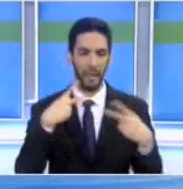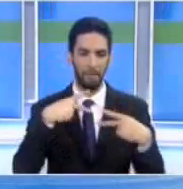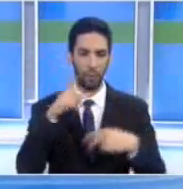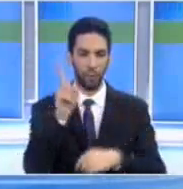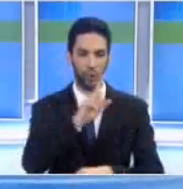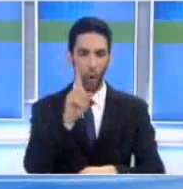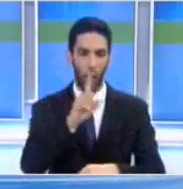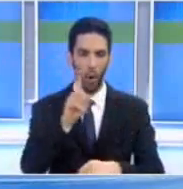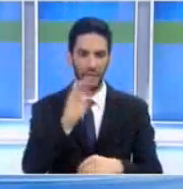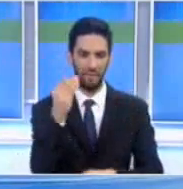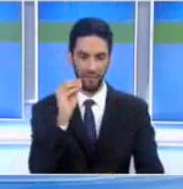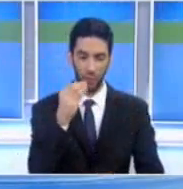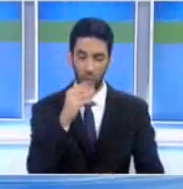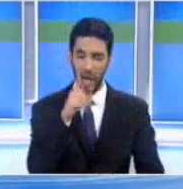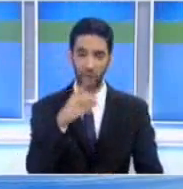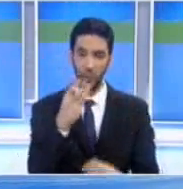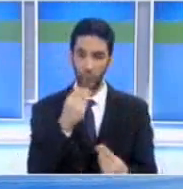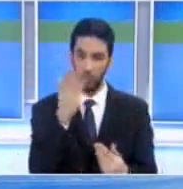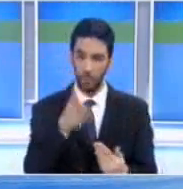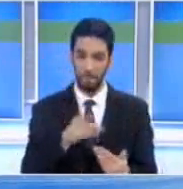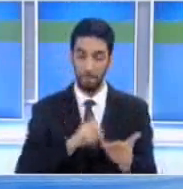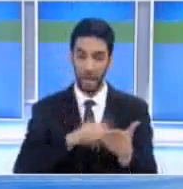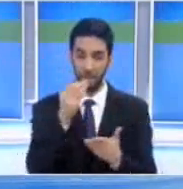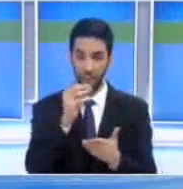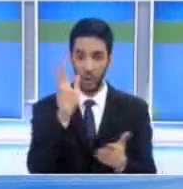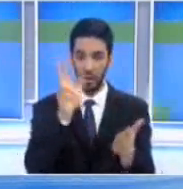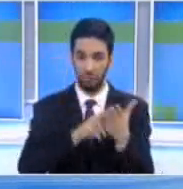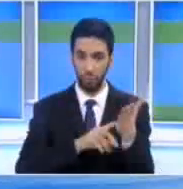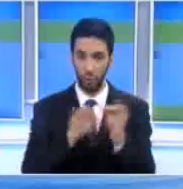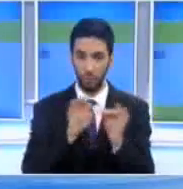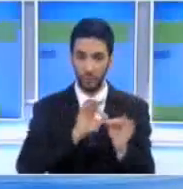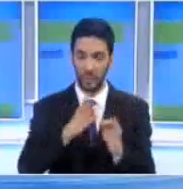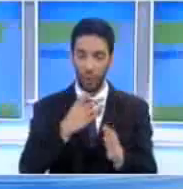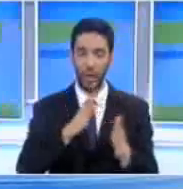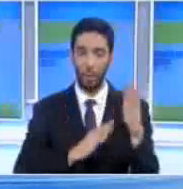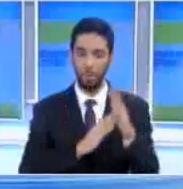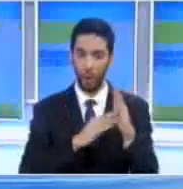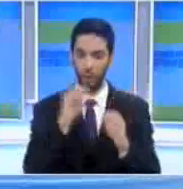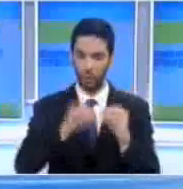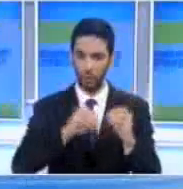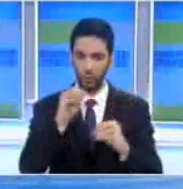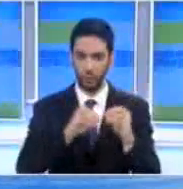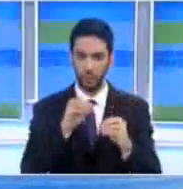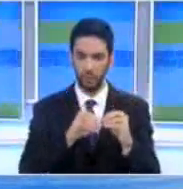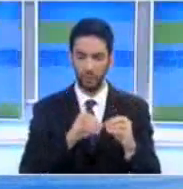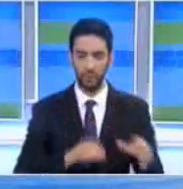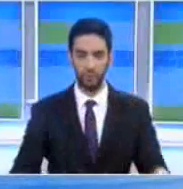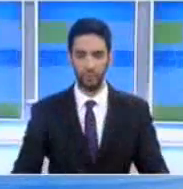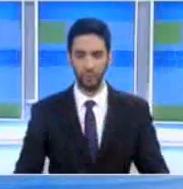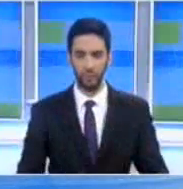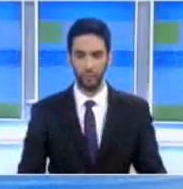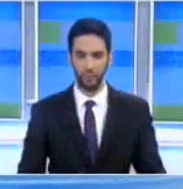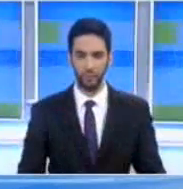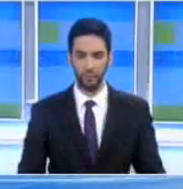οι αναφορές που θα γίνονται να αναβάνονται από τον Υπουργοπαιδεία θεωρεί ο κύριος Ακίντζη ότι εάν ψηφίσει και το Ακέλ που ήταν εναντίον